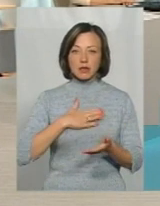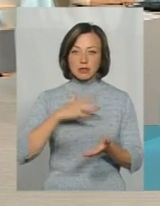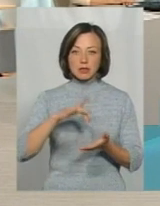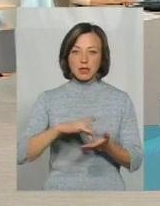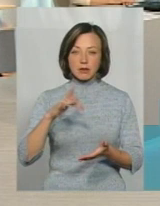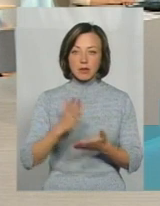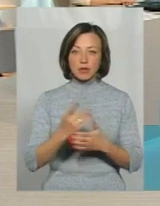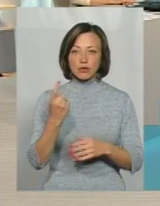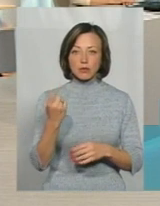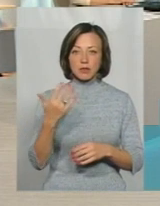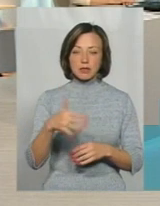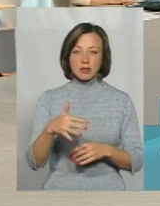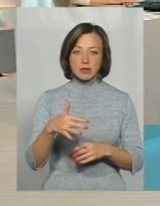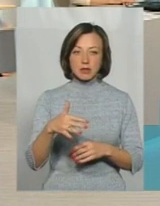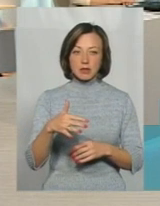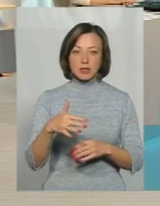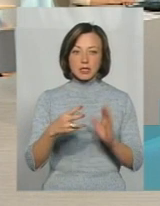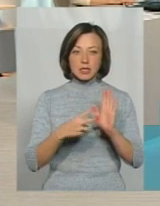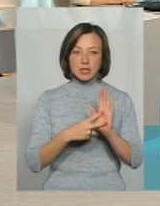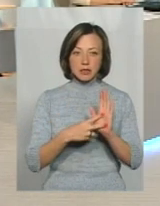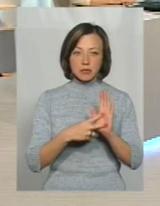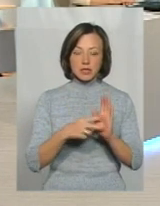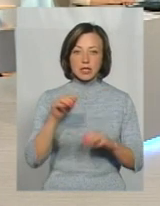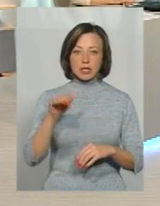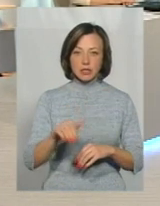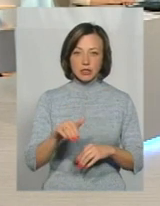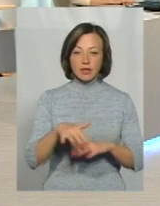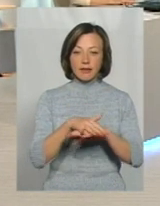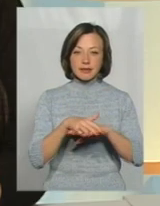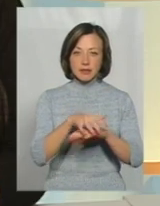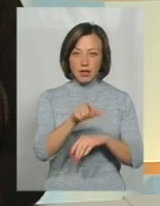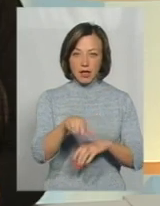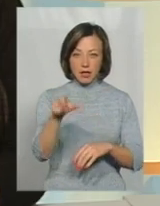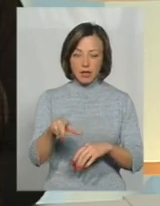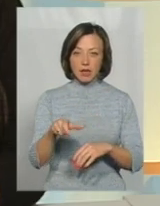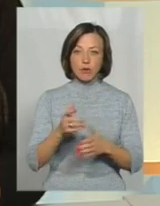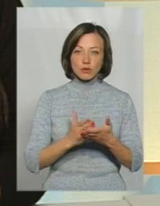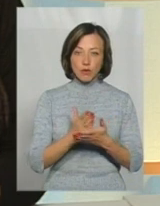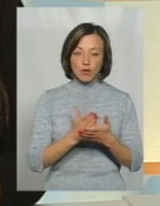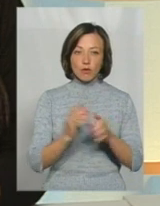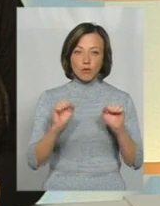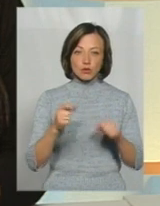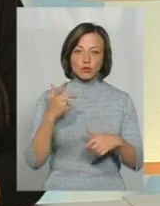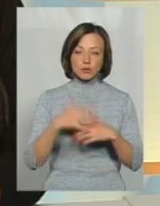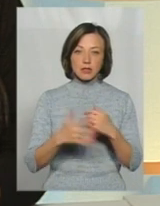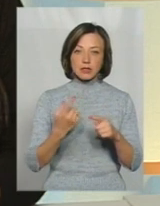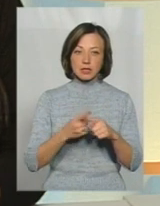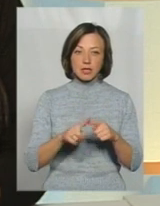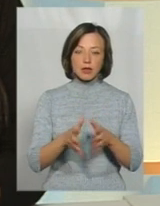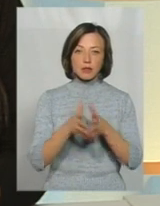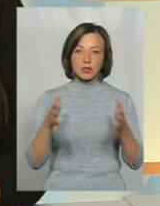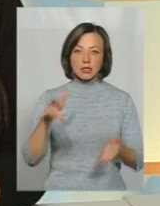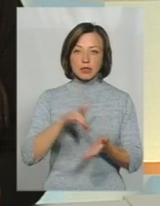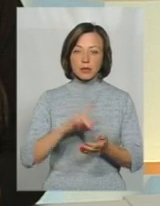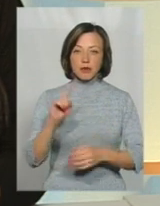157 тисяч населення, які ми обслуговуємо. Це можна зробозуміти, що це один з найбільших